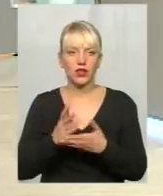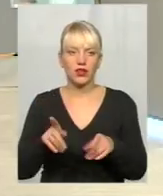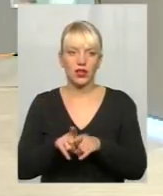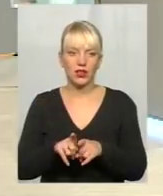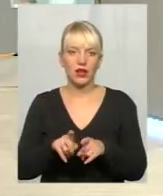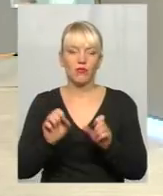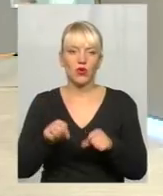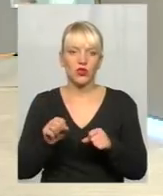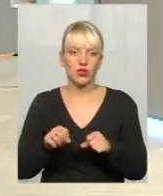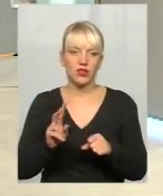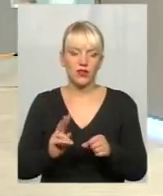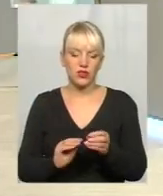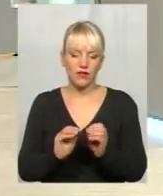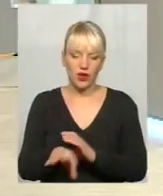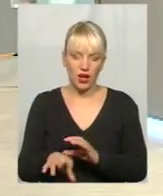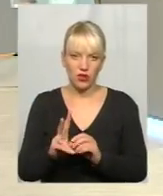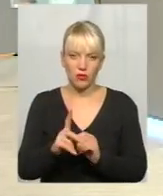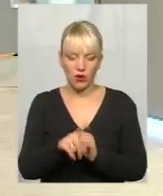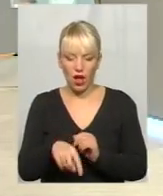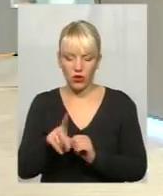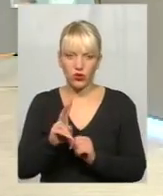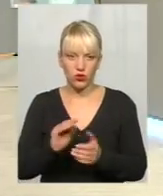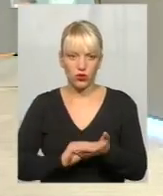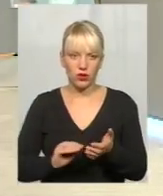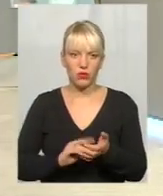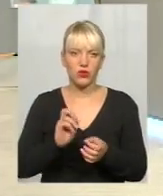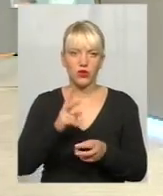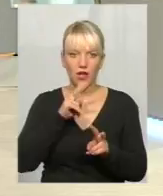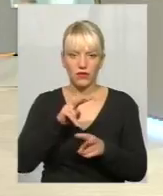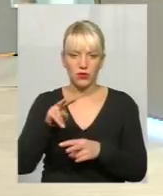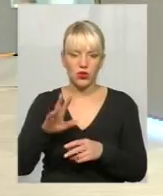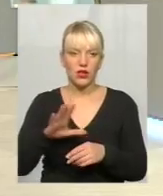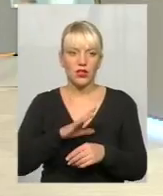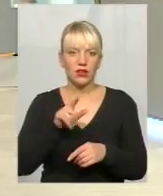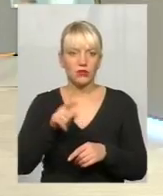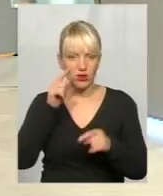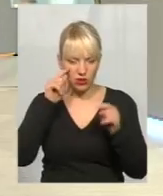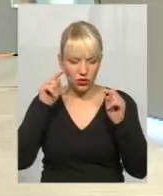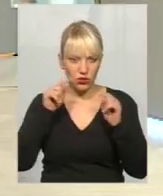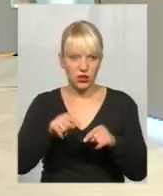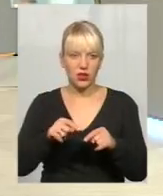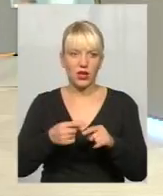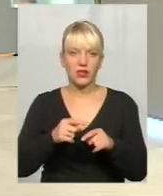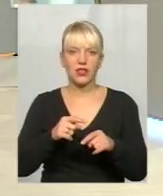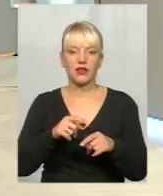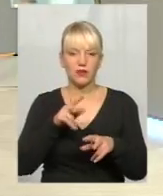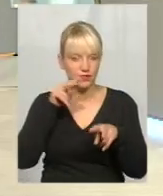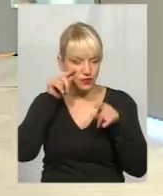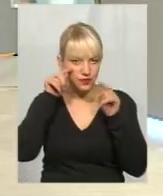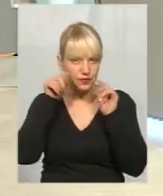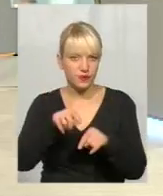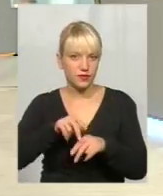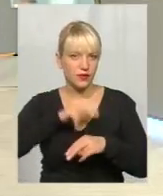якогось, або галочку, яку зайві поставити. Але як відзначали наші спосереджі, що там була така концентрація кандидатів і спосереджачів, що